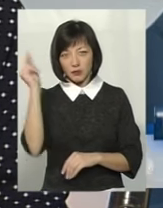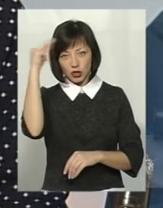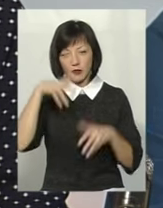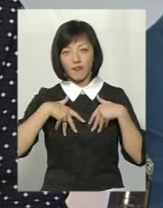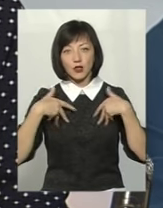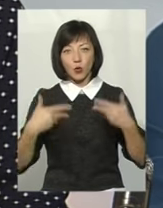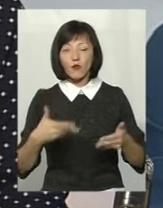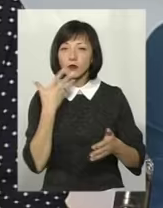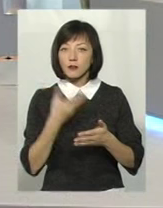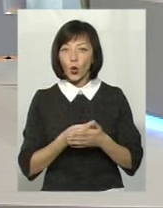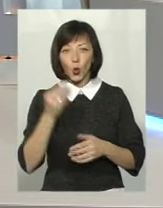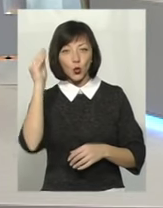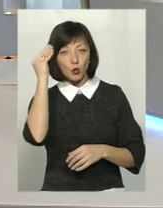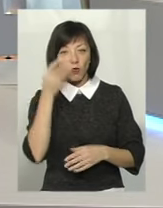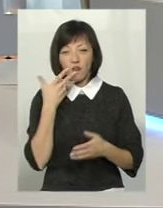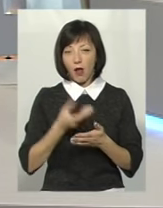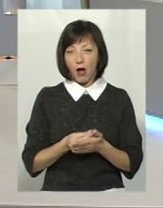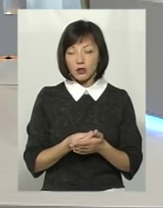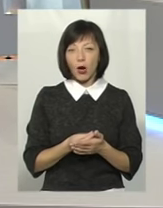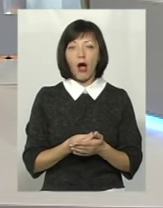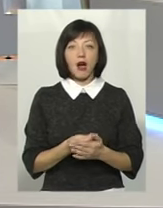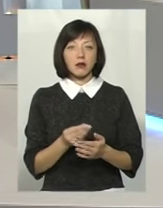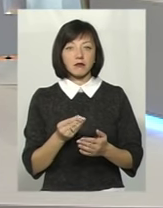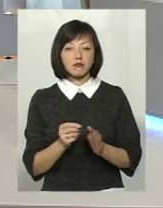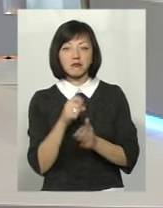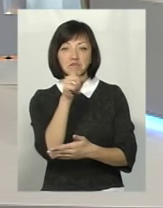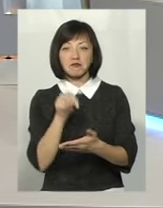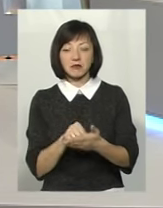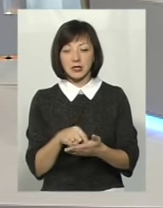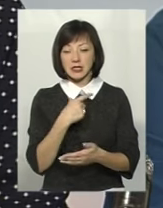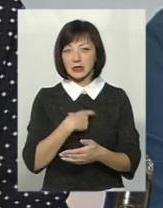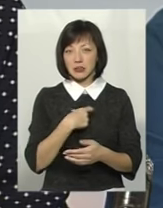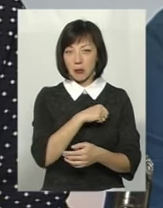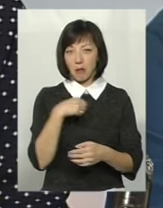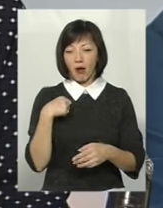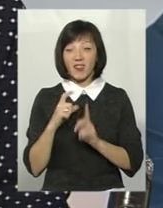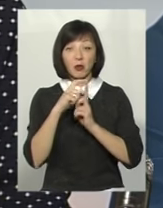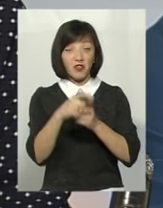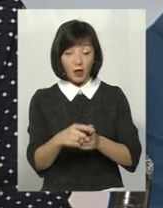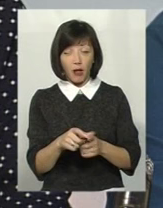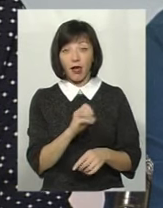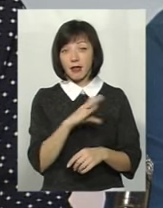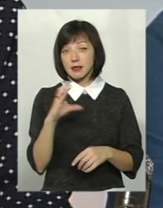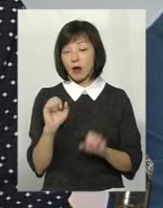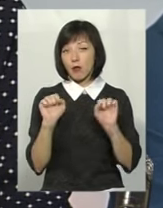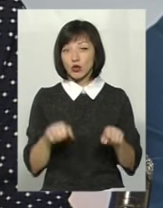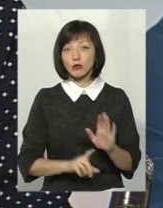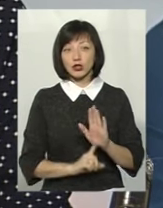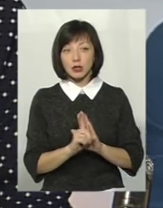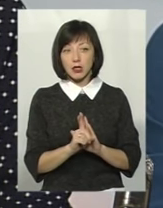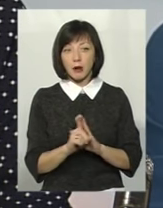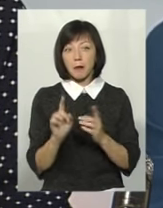висловлювати свою думку власну, вона ставить запитання, сама відповідає на них. Есе може починатися